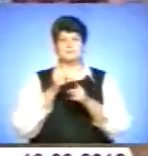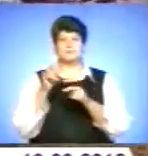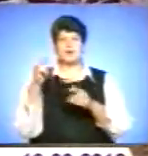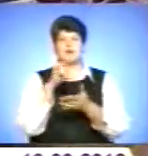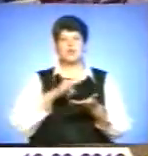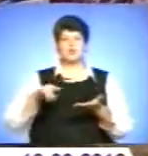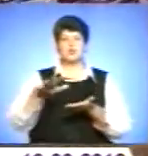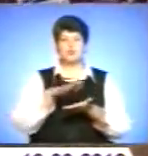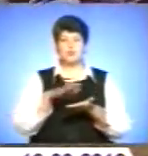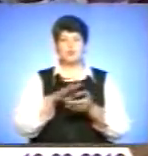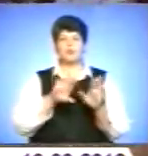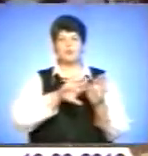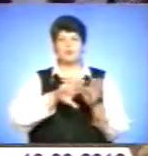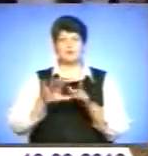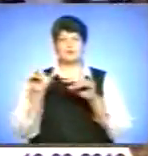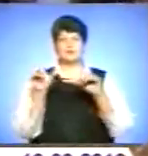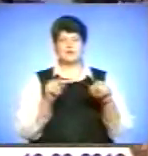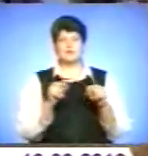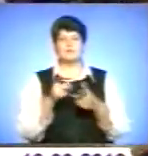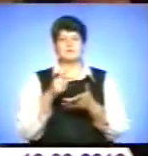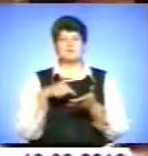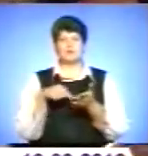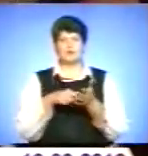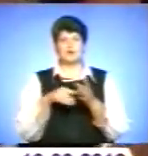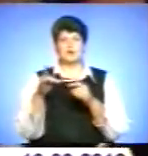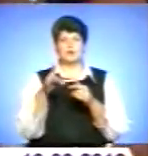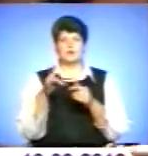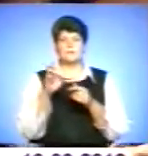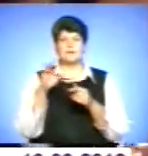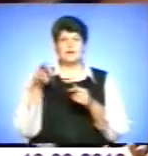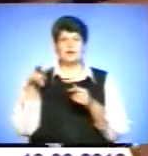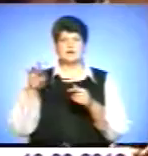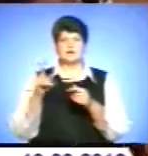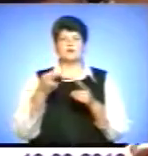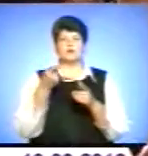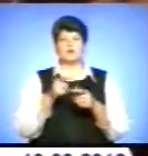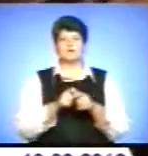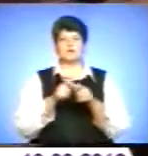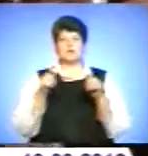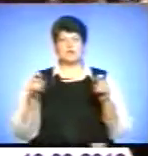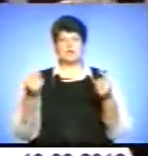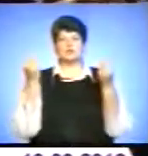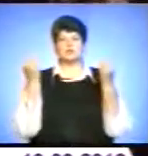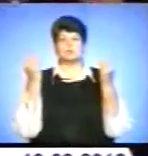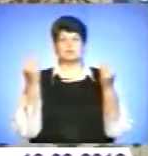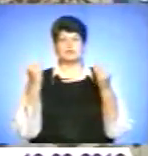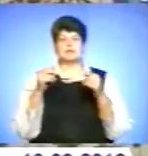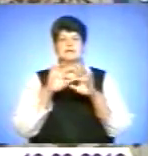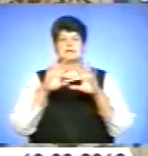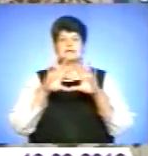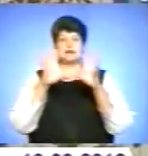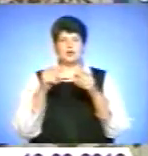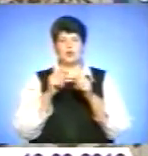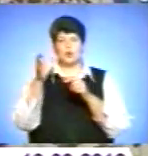держави відбув до приміського Біляєвського району, де за його участю в селі Троїцьке урочисто відклили суперсучасну загальноосвітню школу.